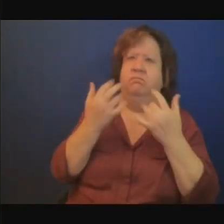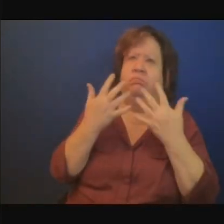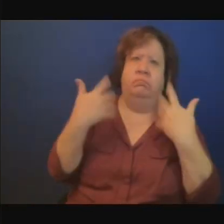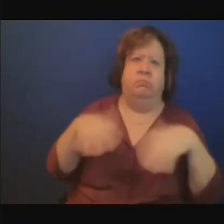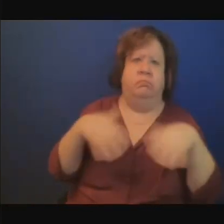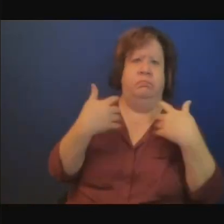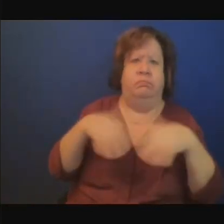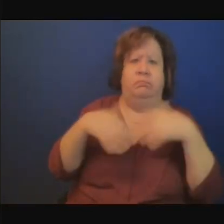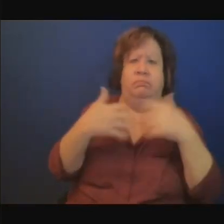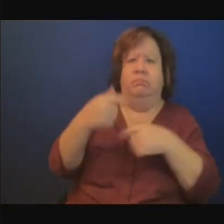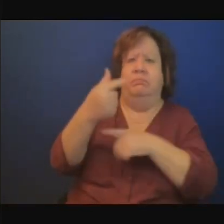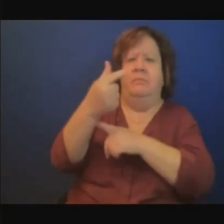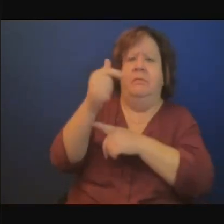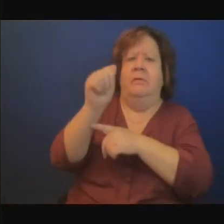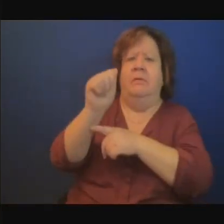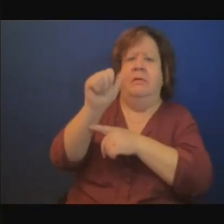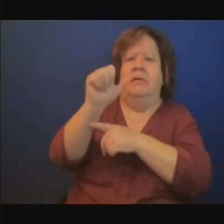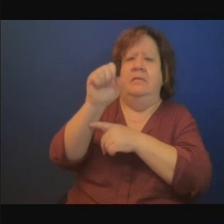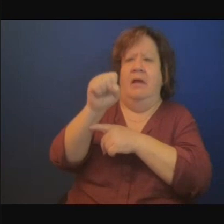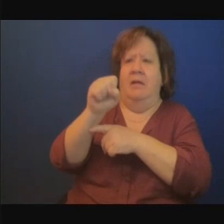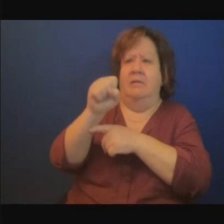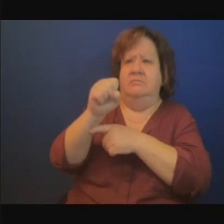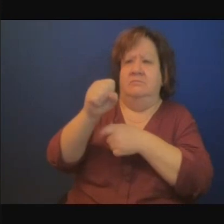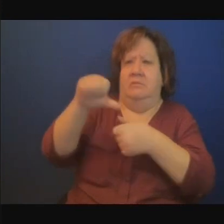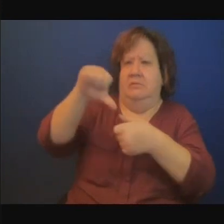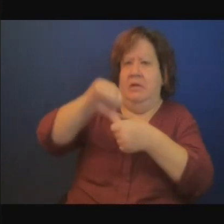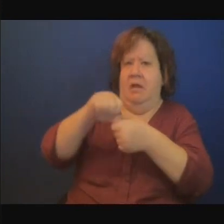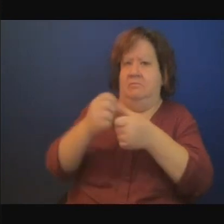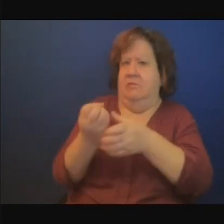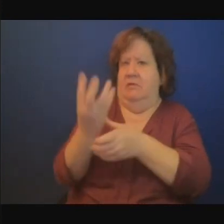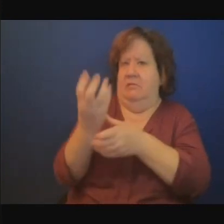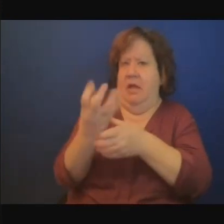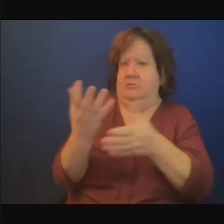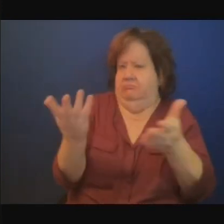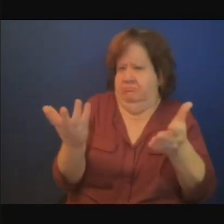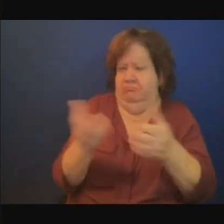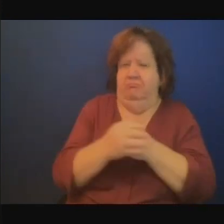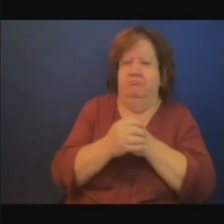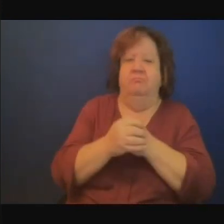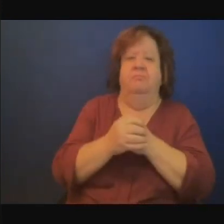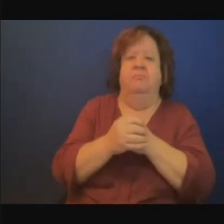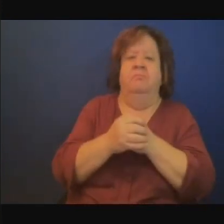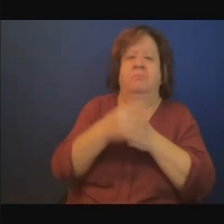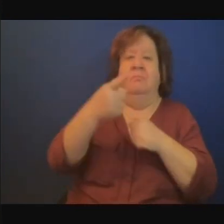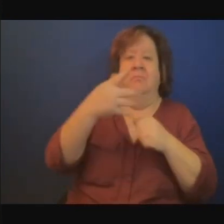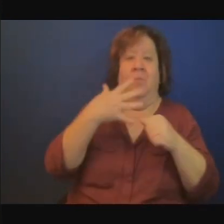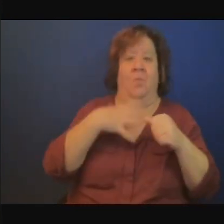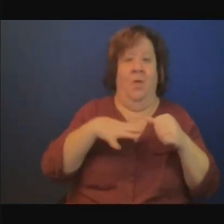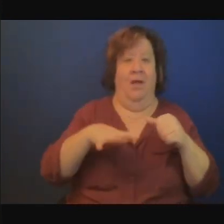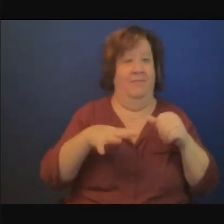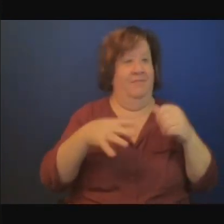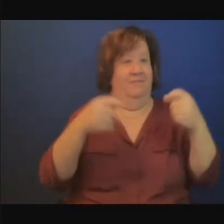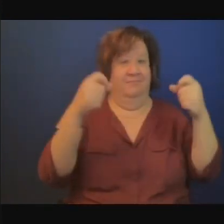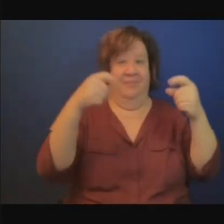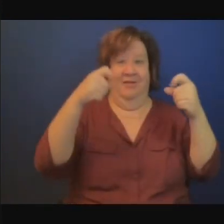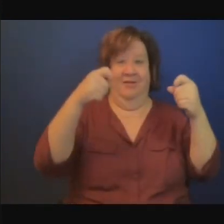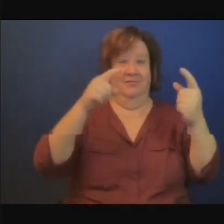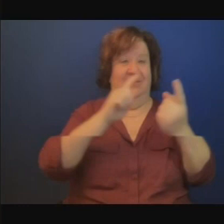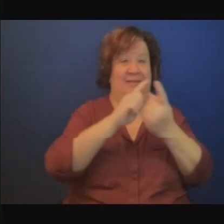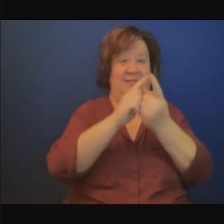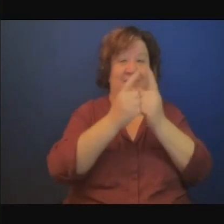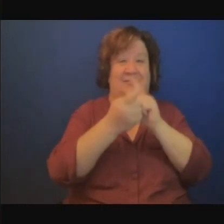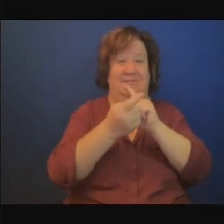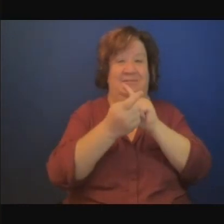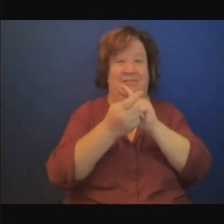nous n'avons pas d'accès universel à l'énergie dans le pays. comment alors parler de